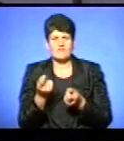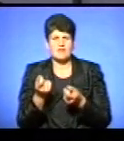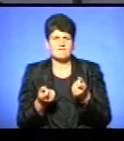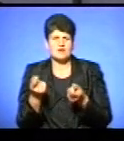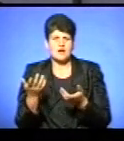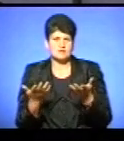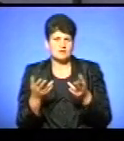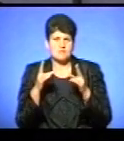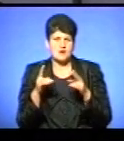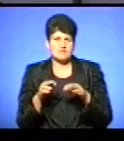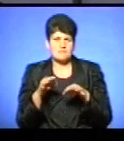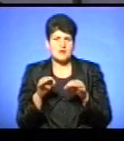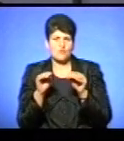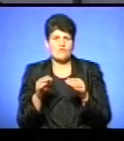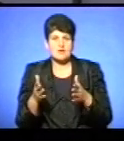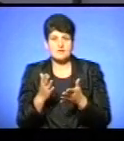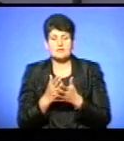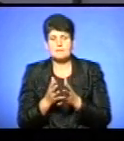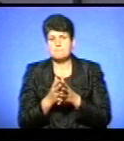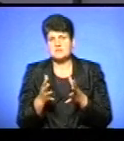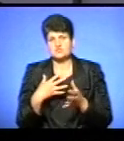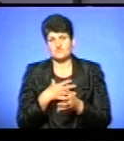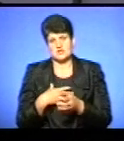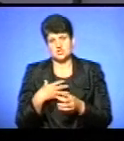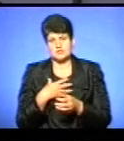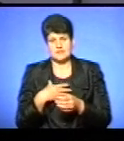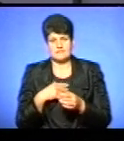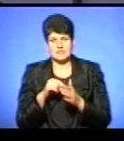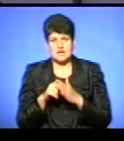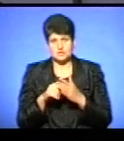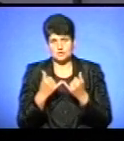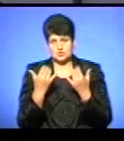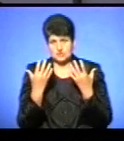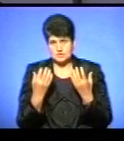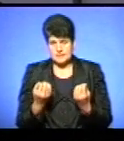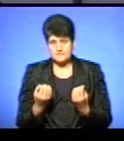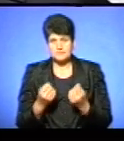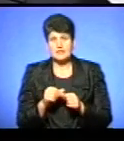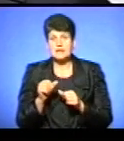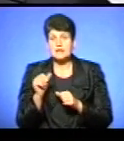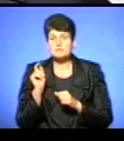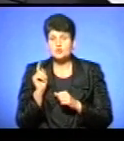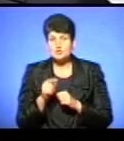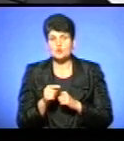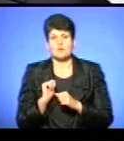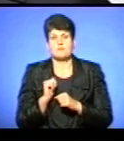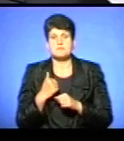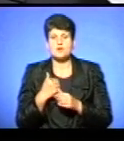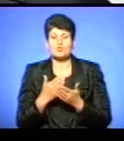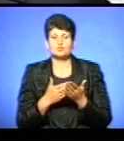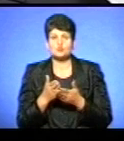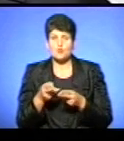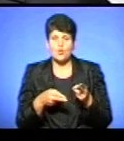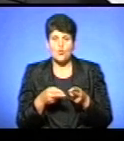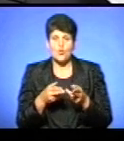правила паркування, тому що є більш важливі речі на сьогоднішній день. І крім цього, ми обслугуємо